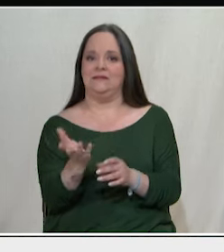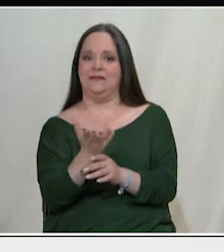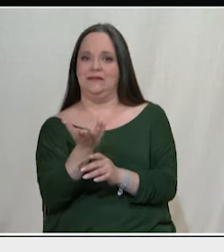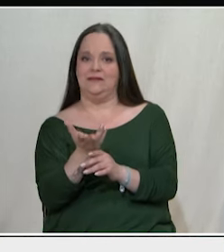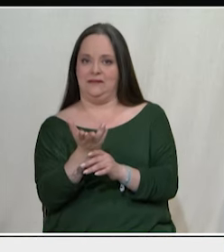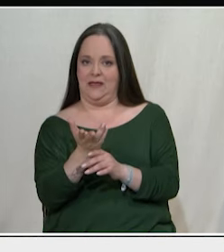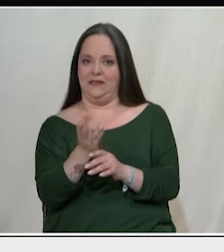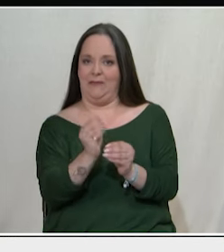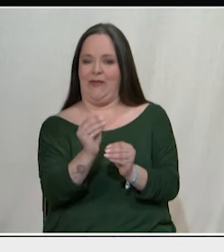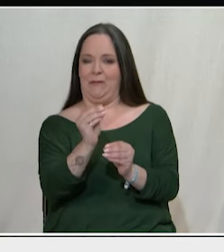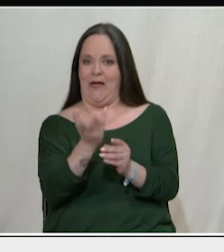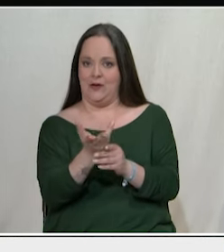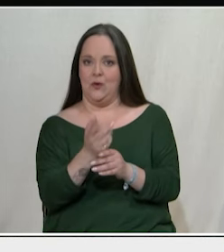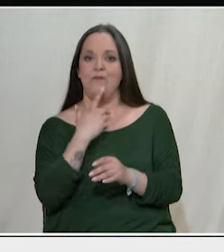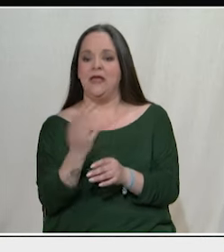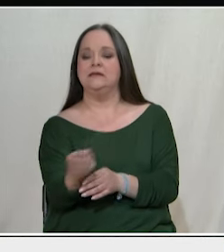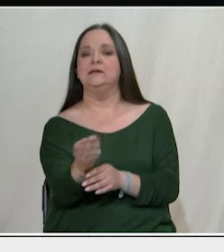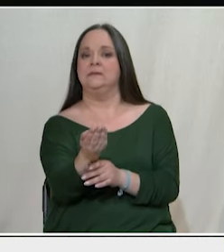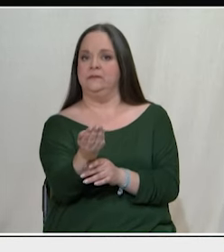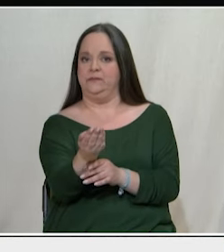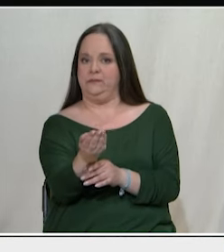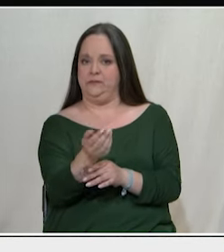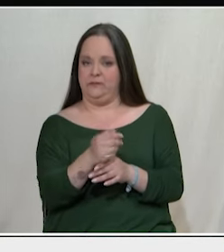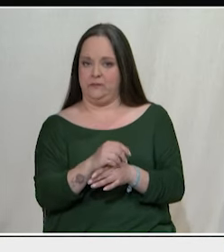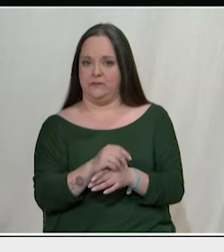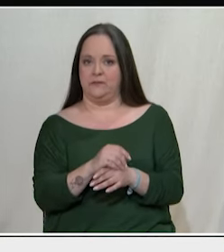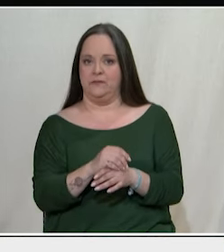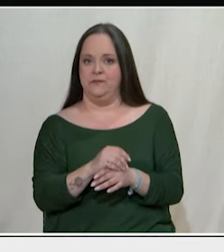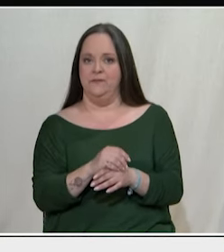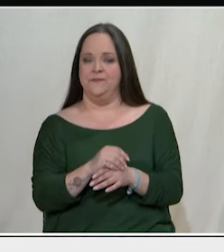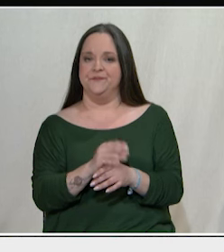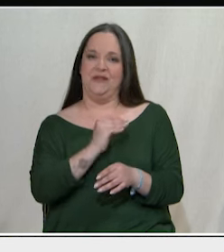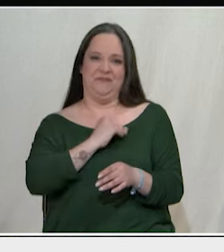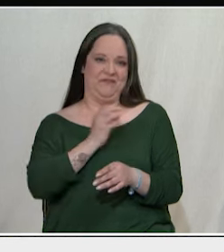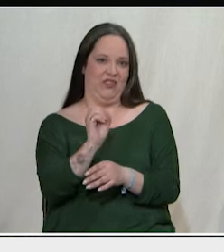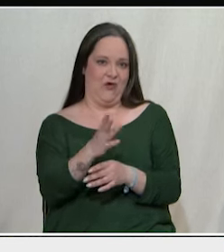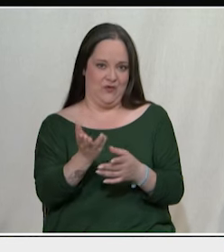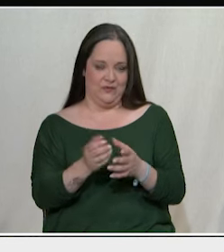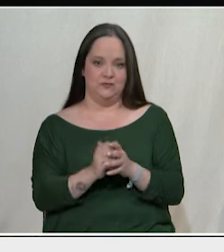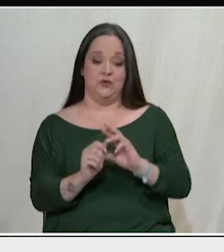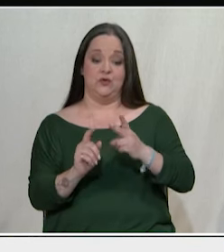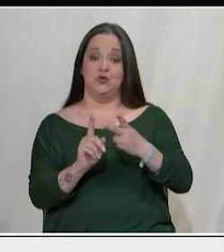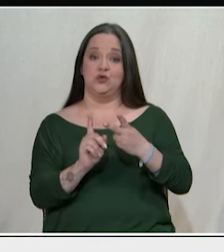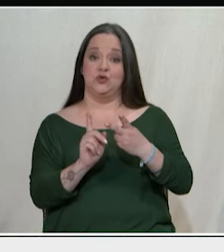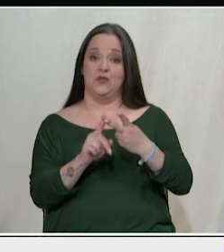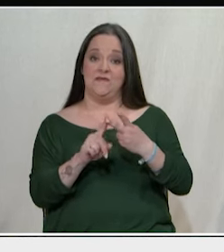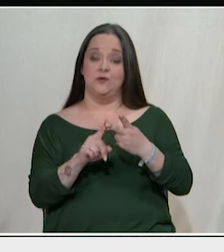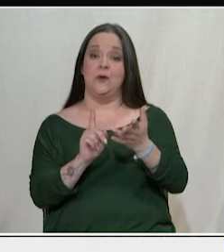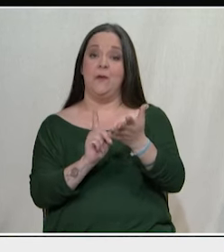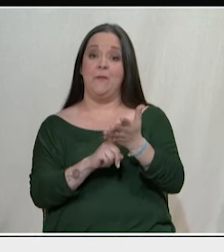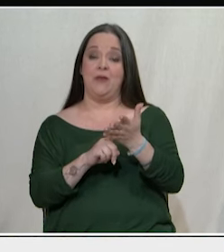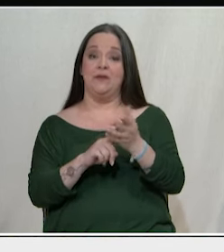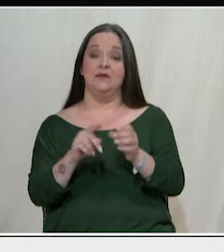του κάθε ελεήμωνα εργοδότη. Το δεύτερο θέμα είναι ότι πρέπει να σπάσουμε τον καρκίνο των ιδιωτικοποίησεων.